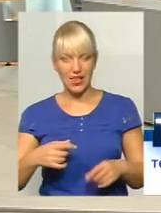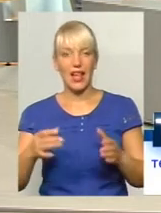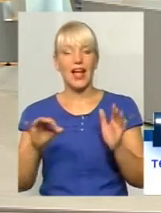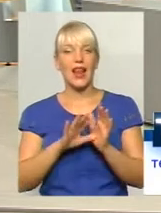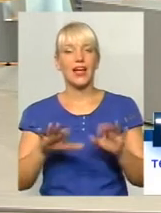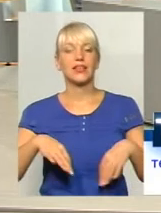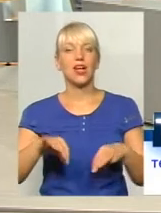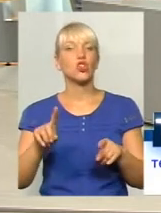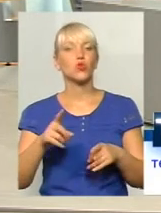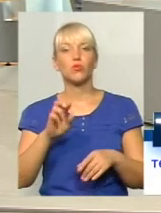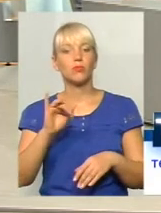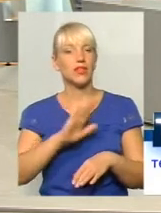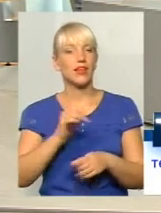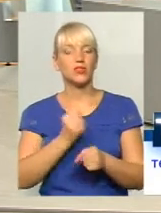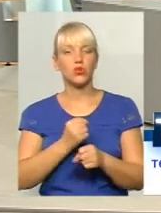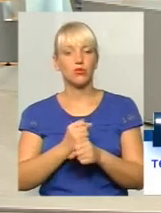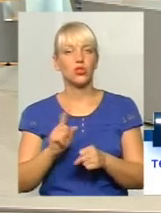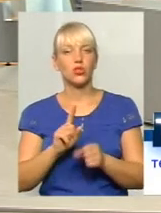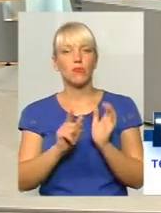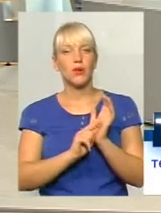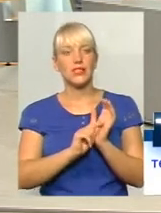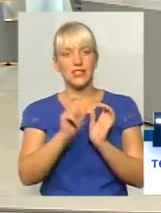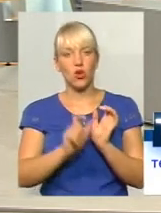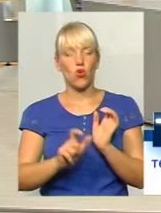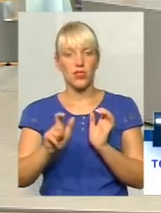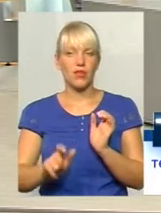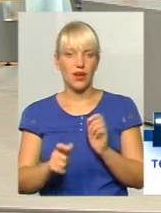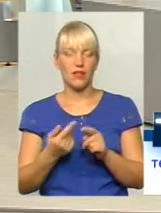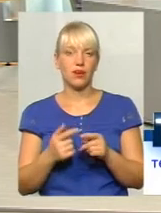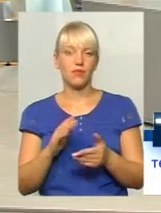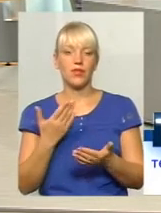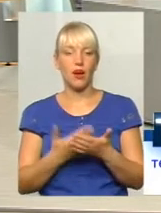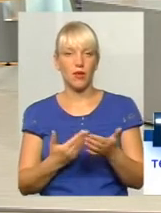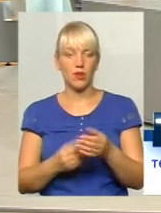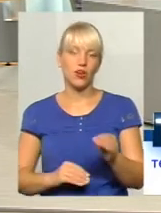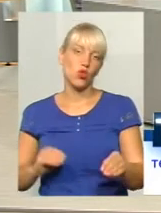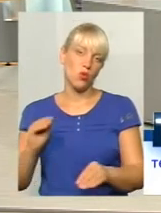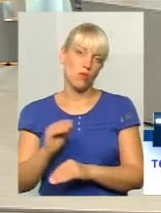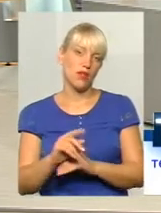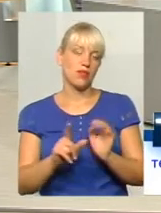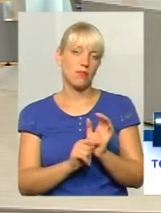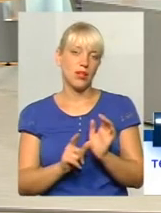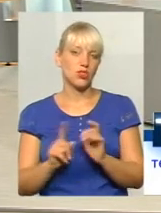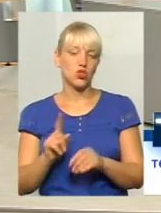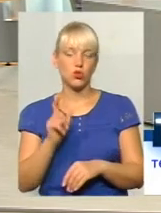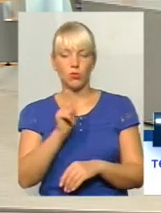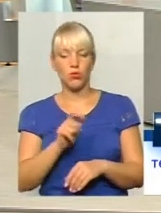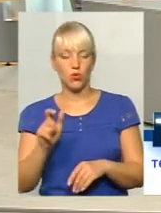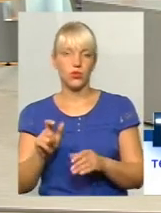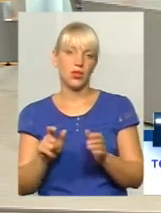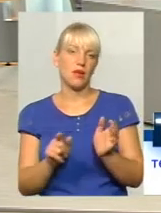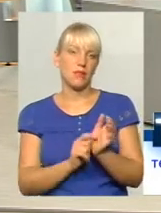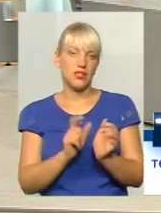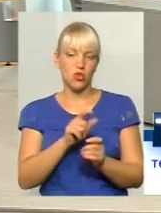А що би не зробити, щоб інфілем, наприклад, додавити до пенсій, щоб вони платили з тролейбуса.